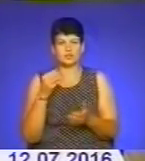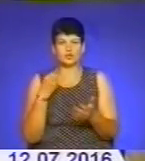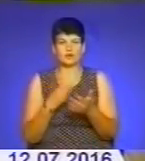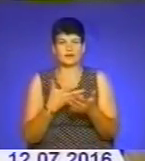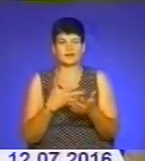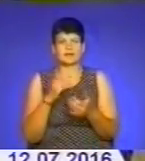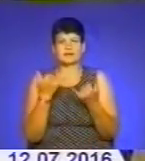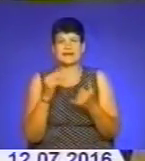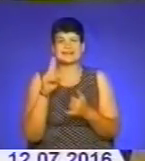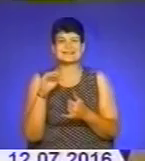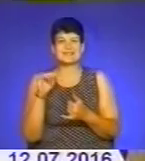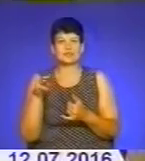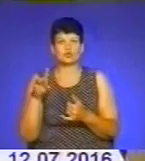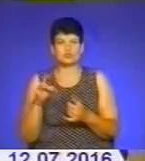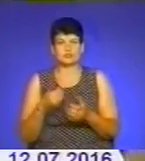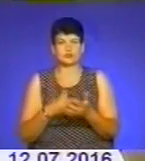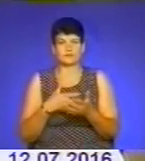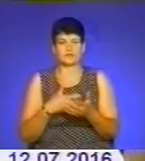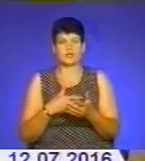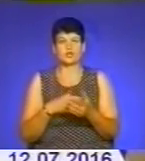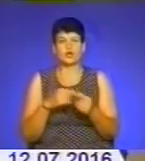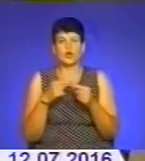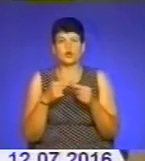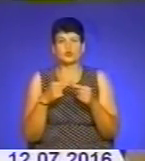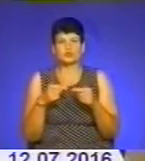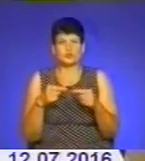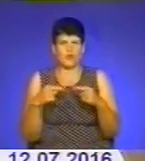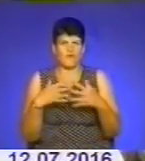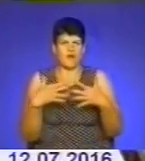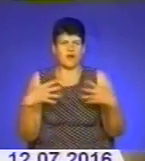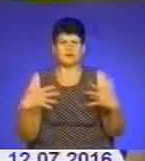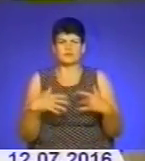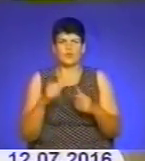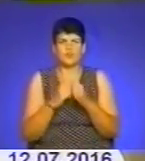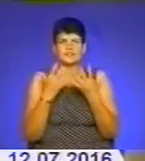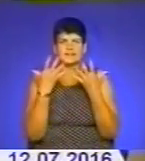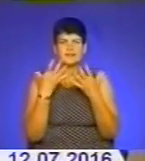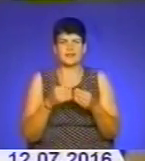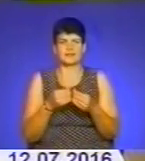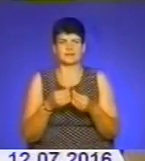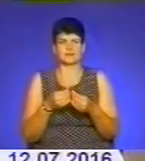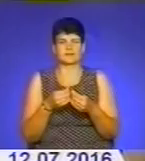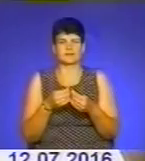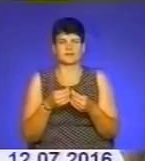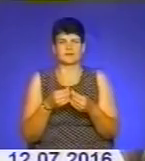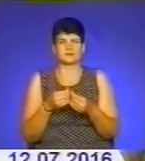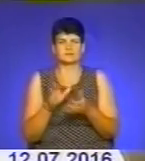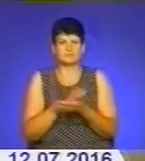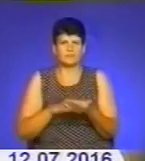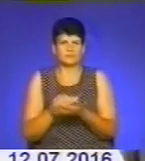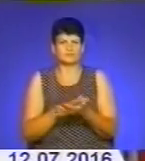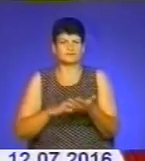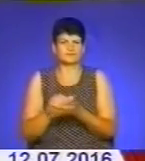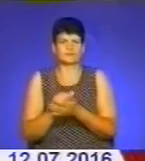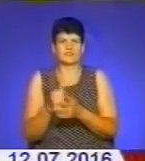літом у нас дорогий. Товар кожен день наспортиться, тому що зараз жара. Кожен день вечір перебираєш, рано про кожну теж перебираєш. От 2-3 дні мене